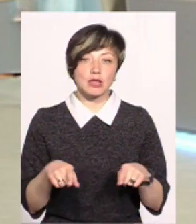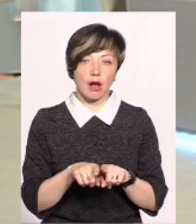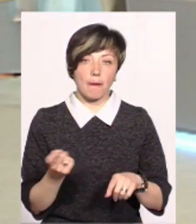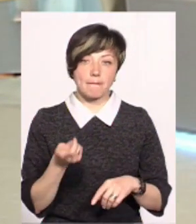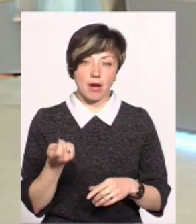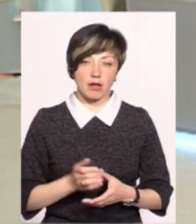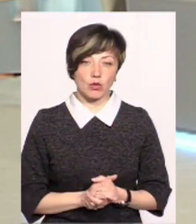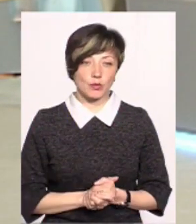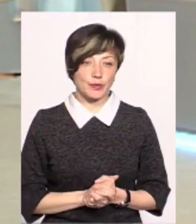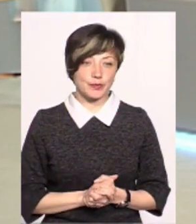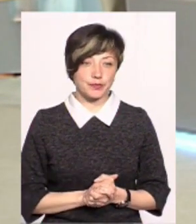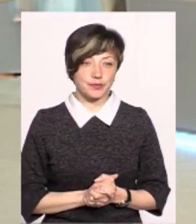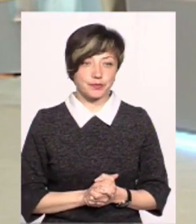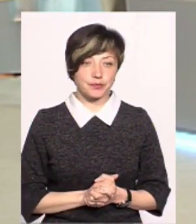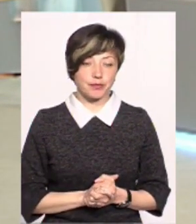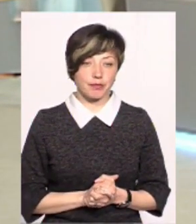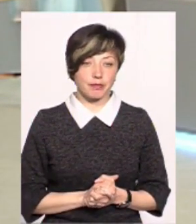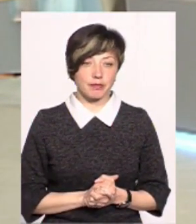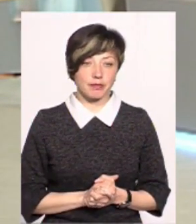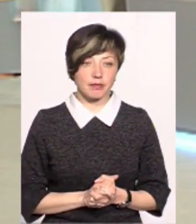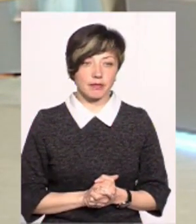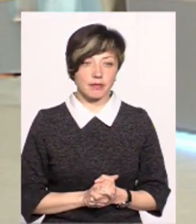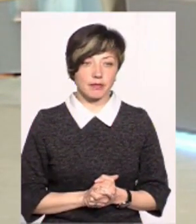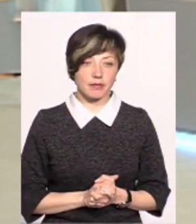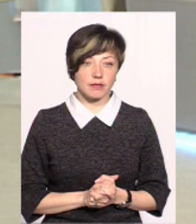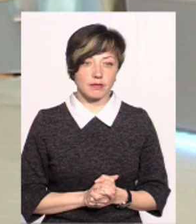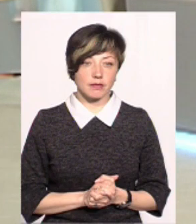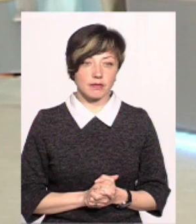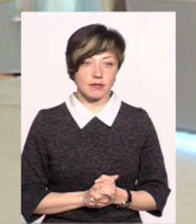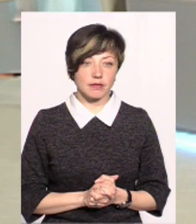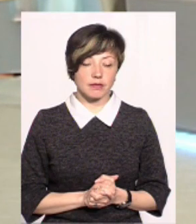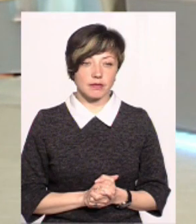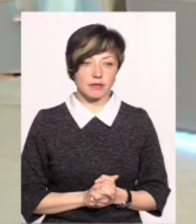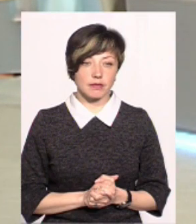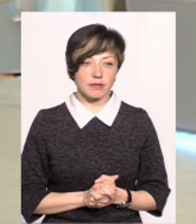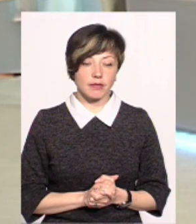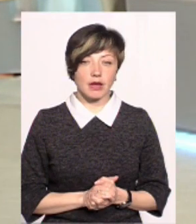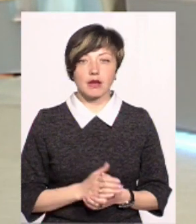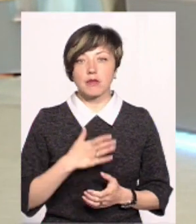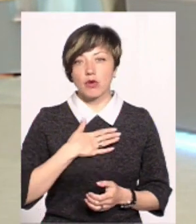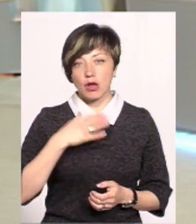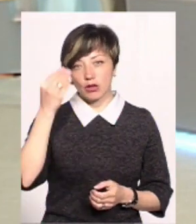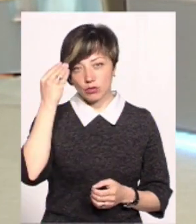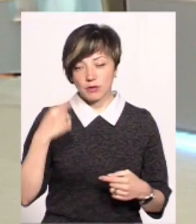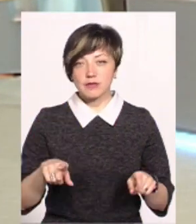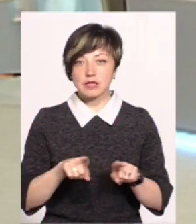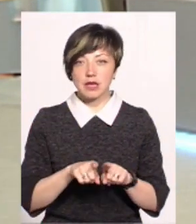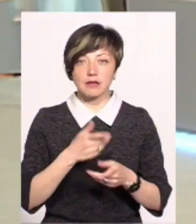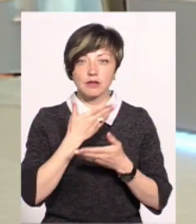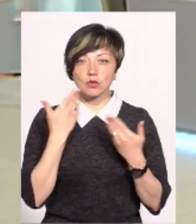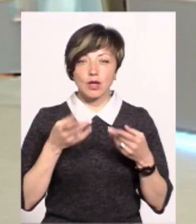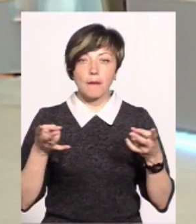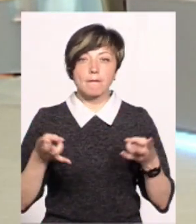Чому так мало сіють площ під овочів? Ну, я скажу, це моя точка зору, що все-таки